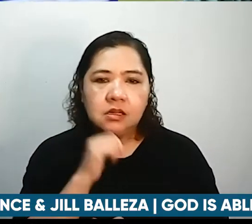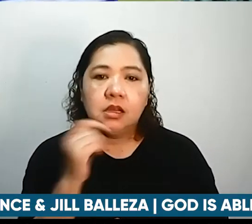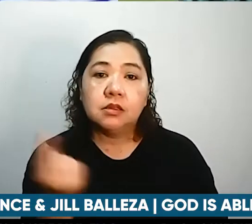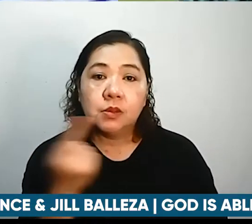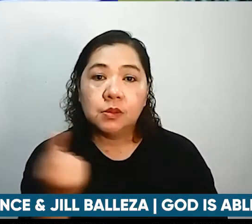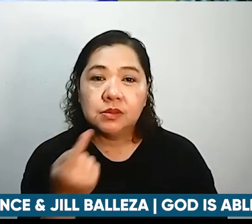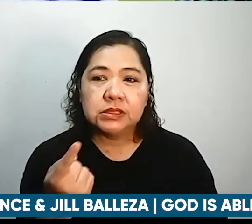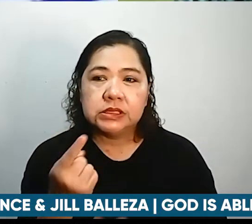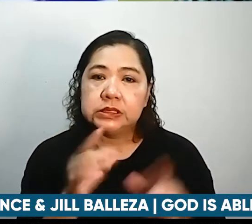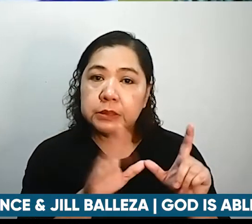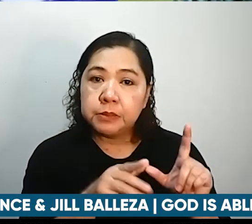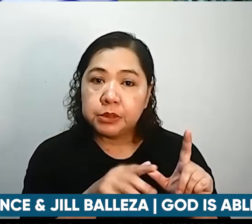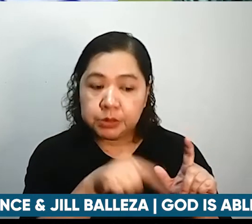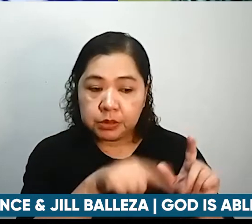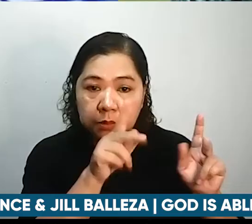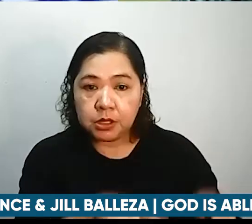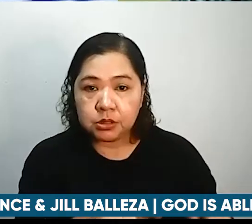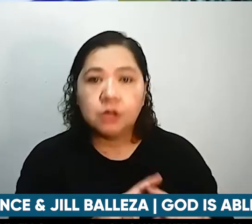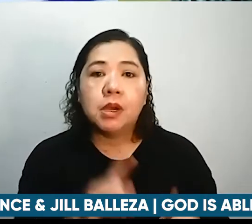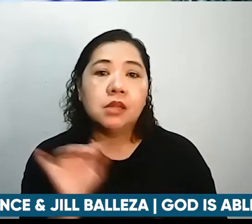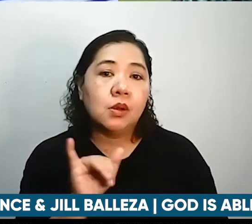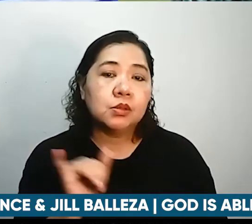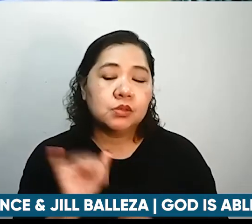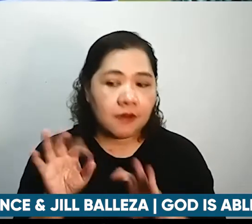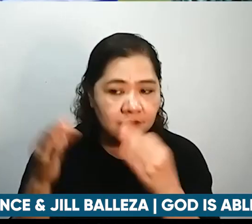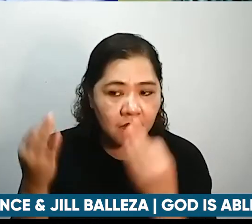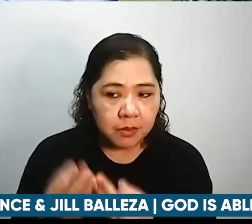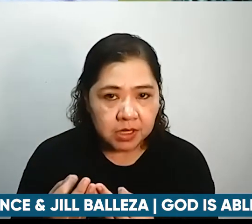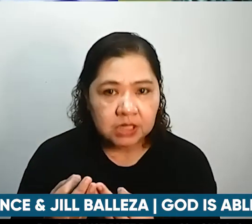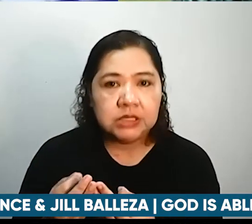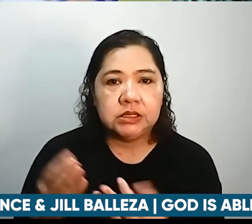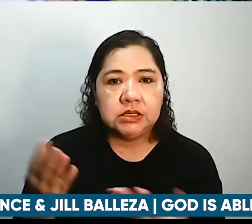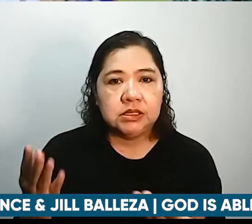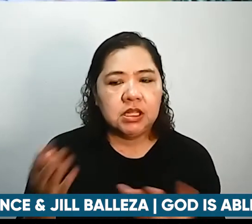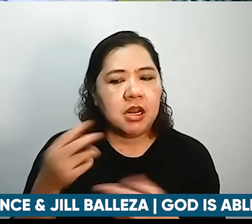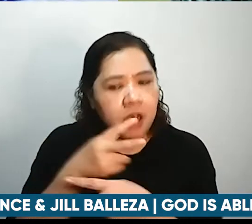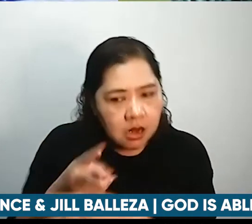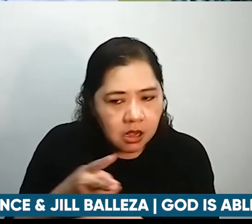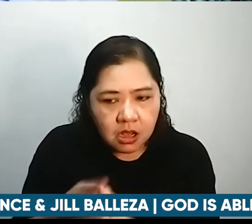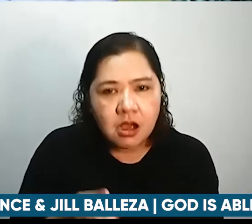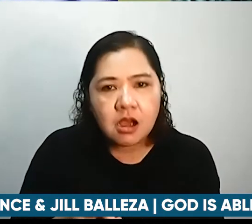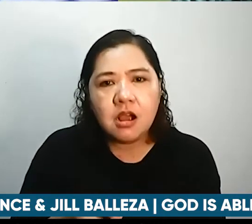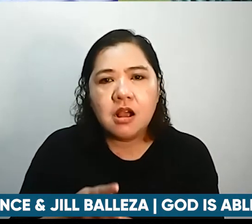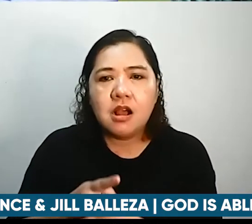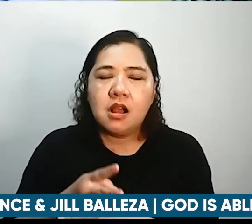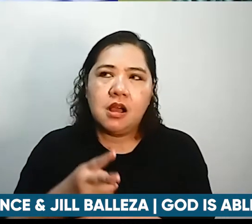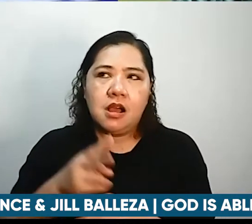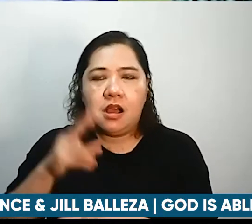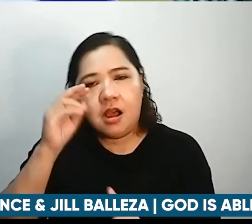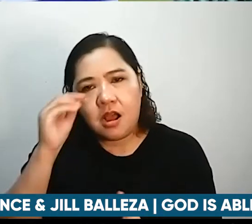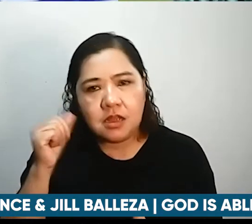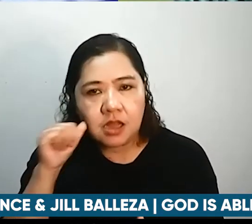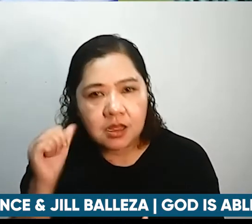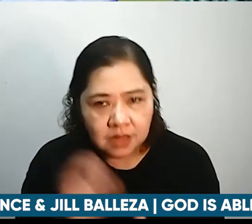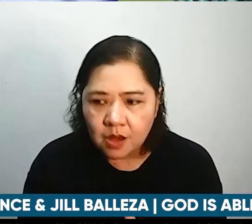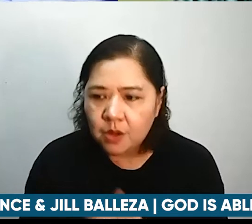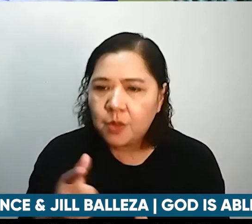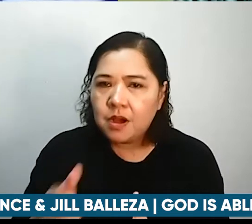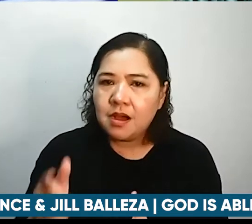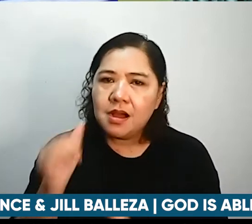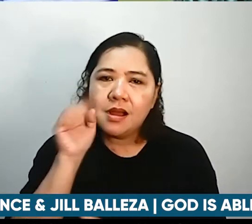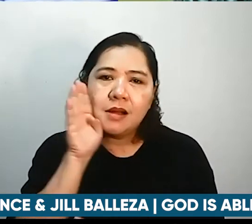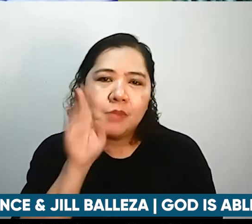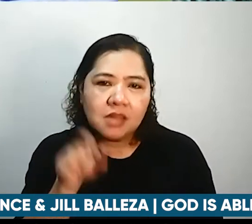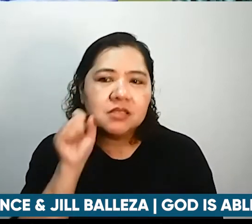family members nila dun sa nag-aalaga or dun sa anak or sa asawa or sa kapatid or sa magulang kung sino